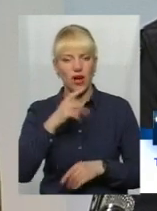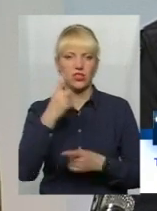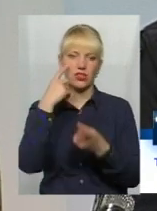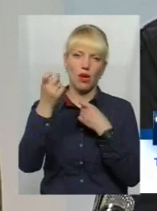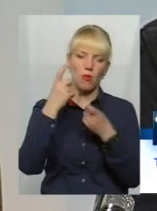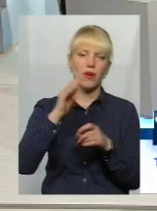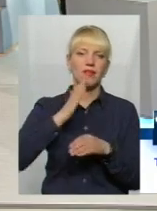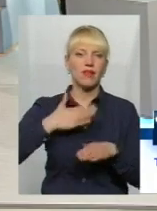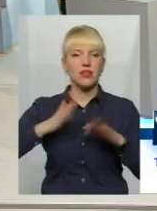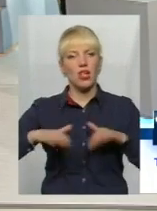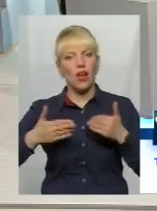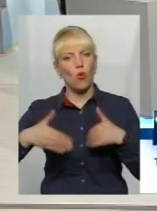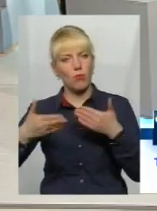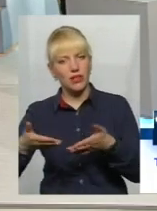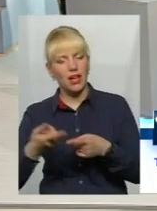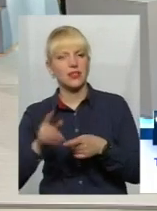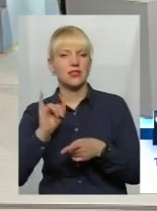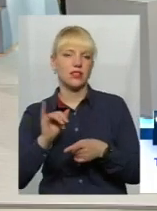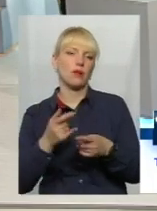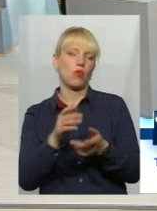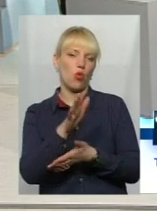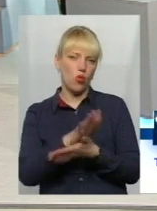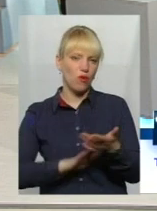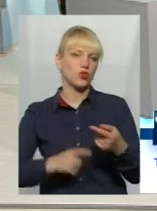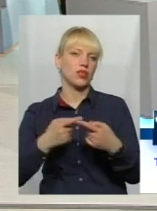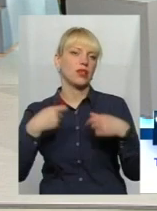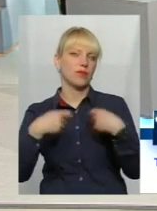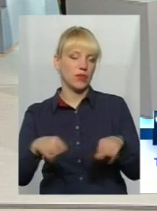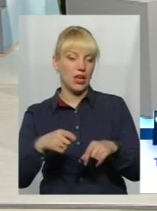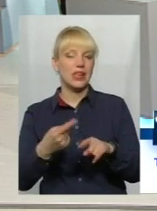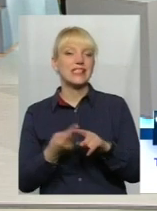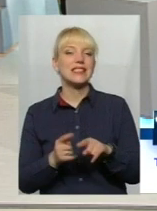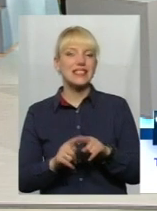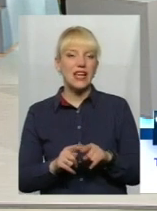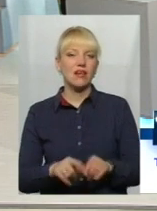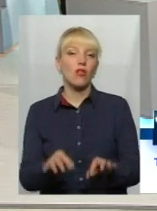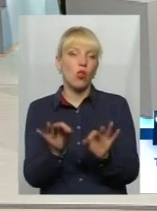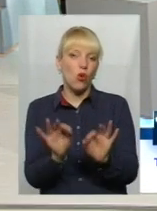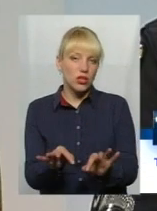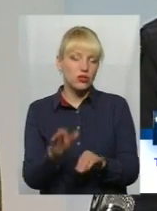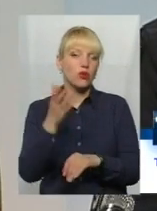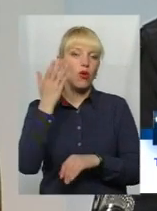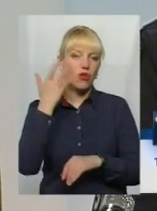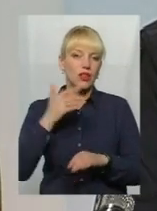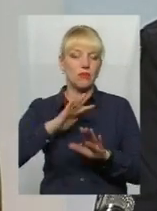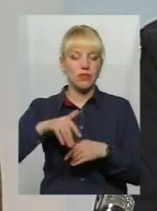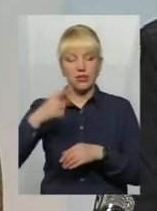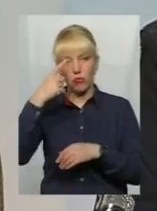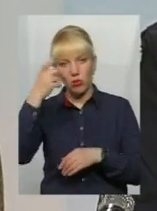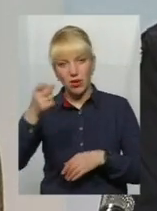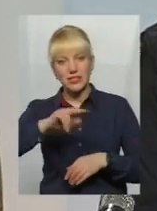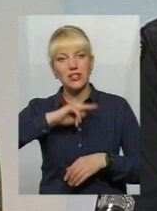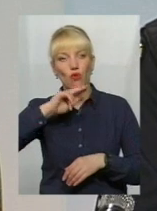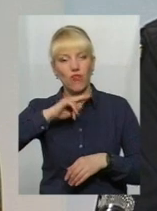рекомендації і продовжували вчиняти подачу притягнень дії. Тому це логічно, коли після попередження, зауваження і